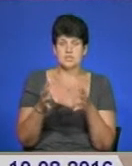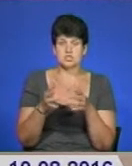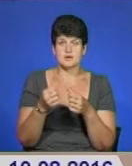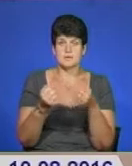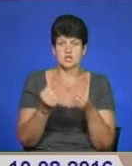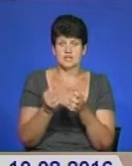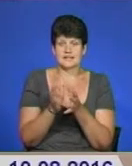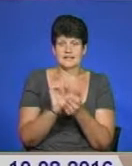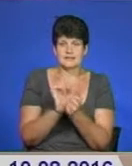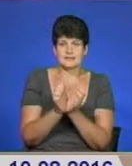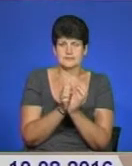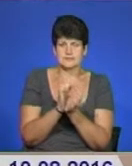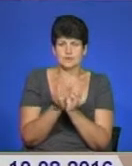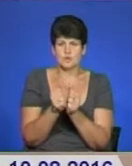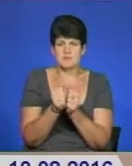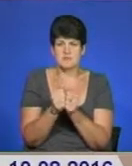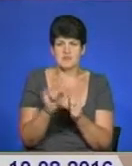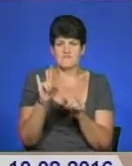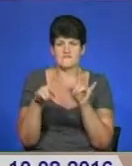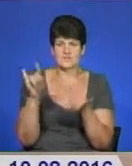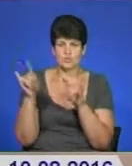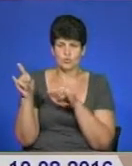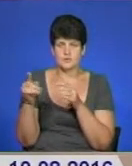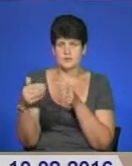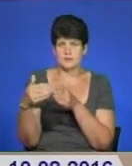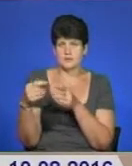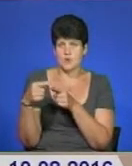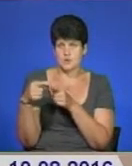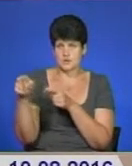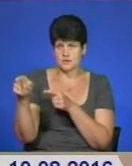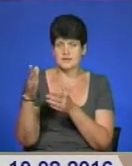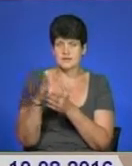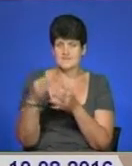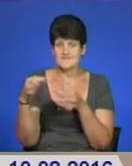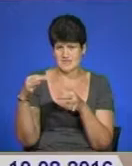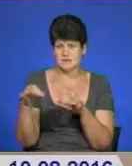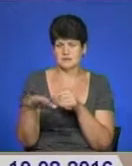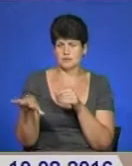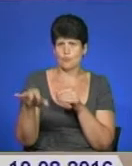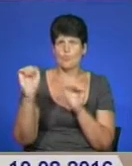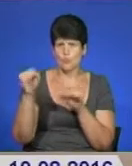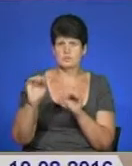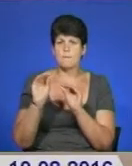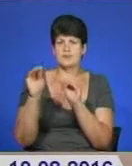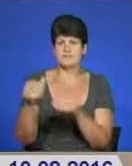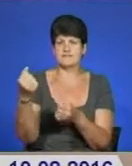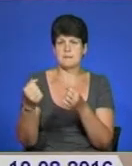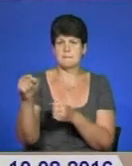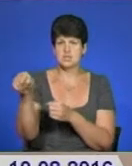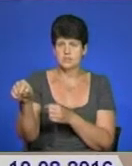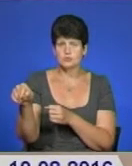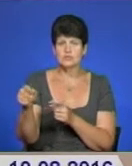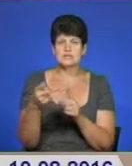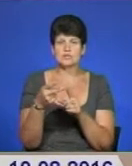під вікнах. Хоч на причолку є вільна зона, можна поставити машини за